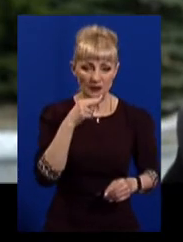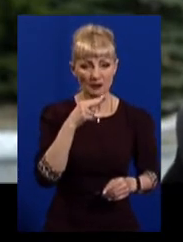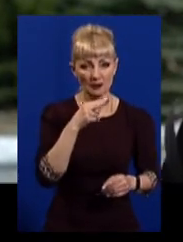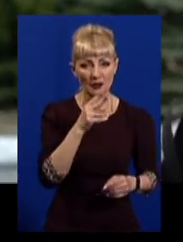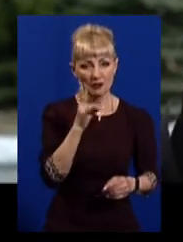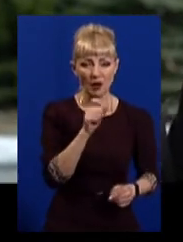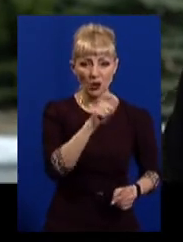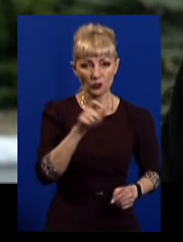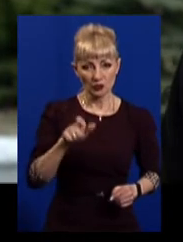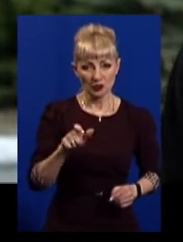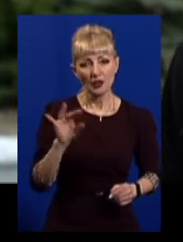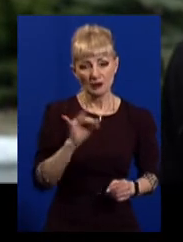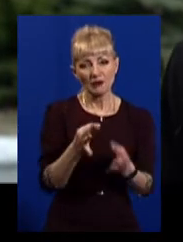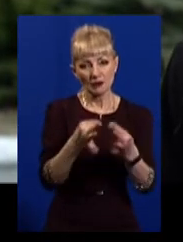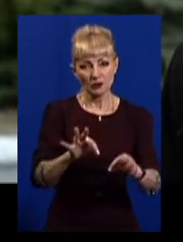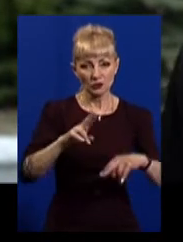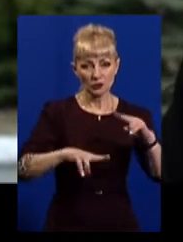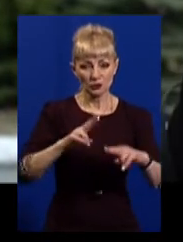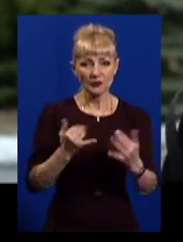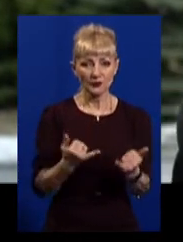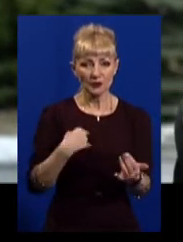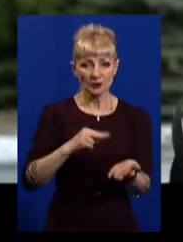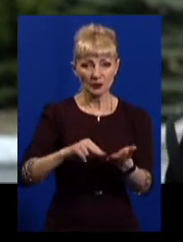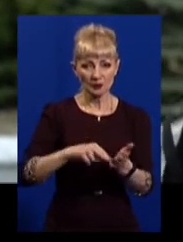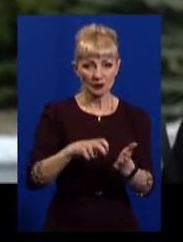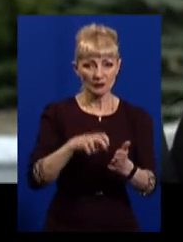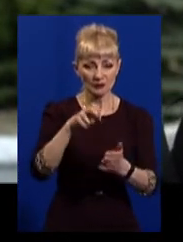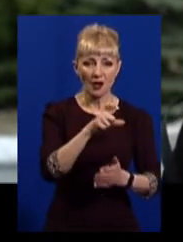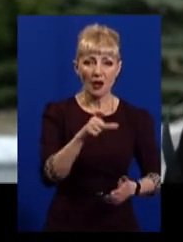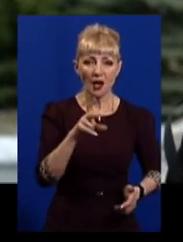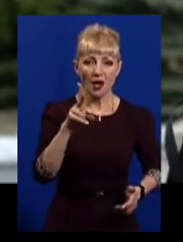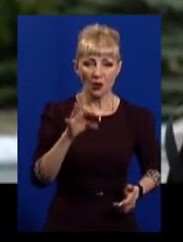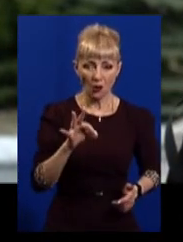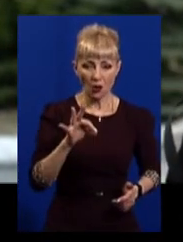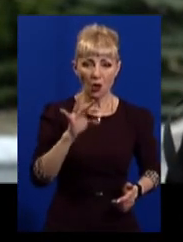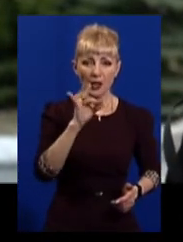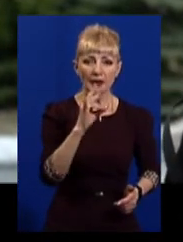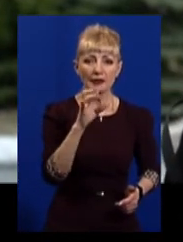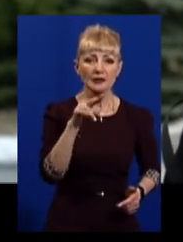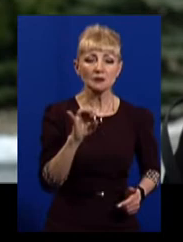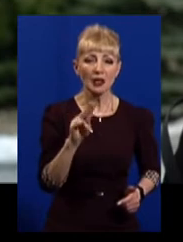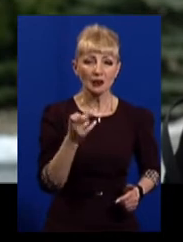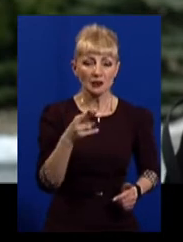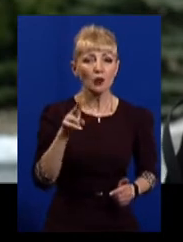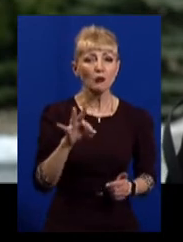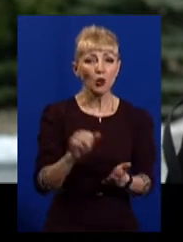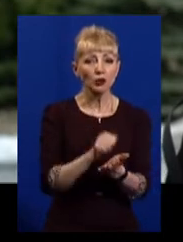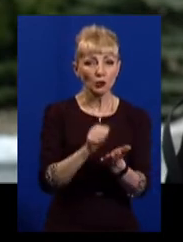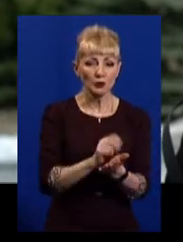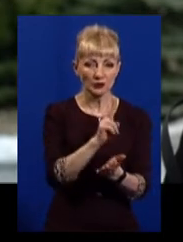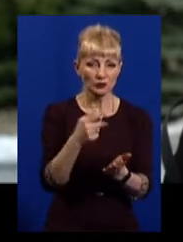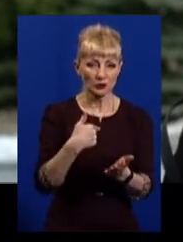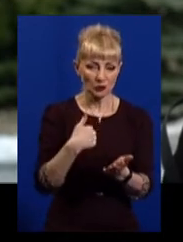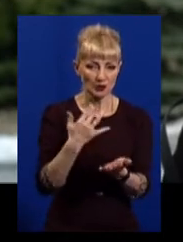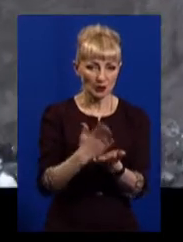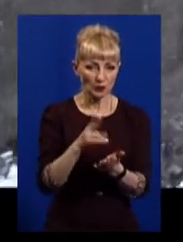ліцензію. Зараз ми напишемо листа ВК-інспекції обов'язково, це по тих матеріалах, що ми зібрали, про ті порушення, що